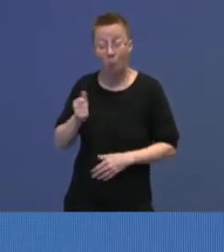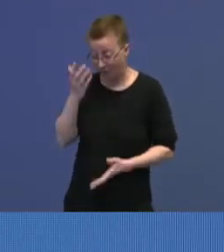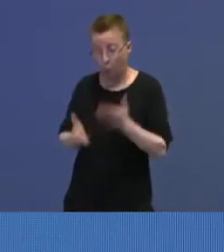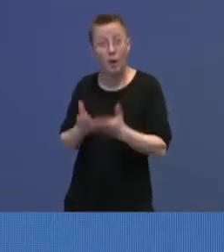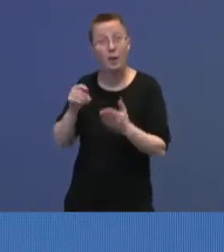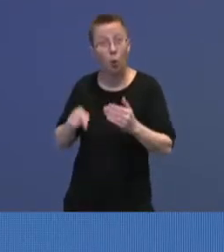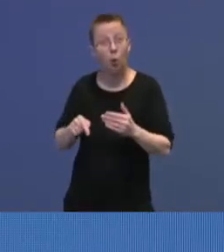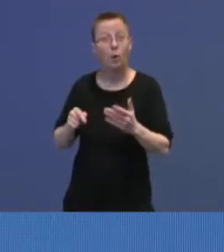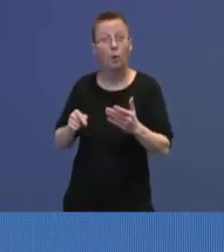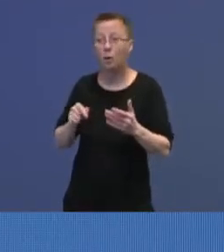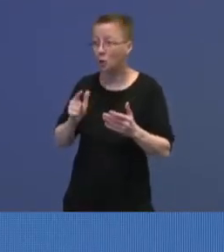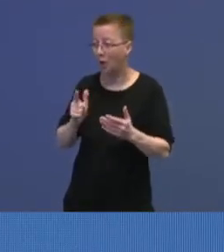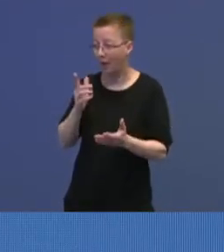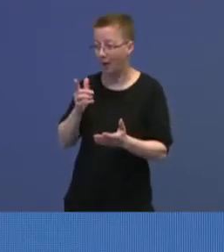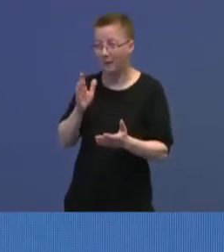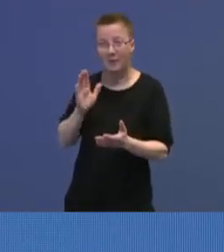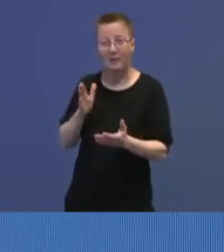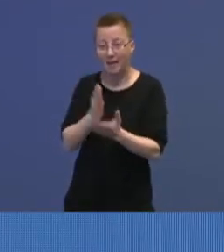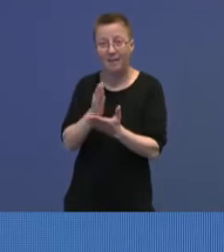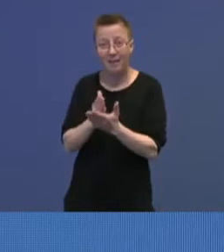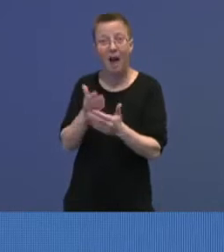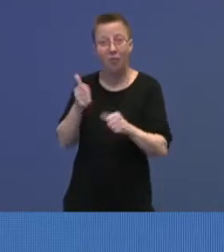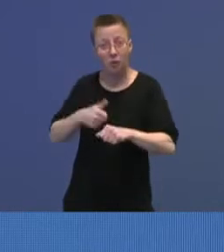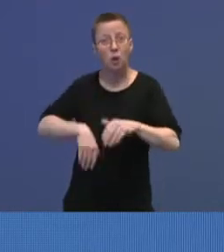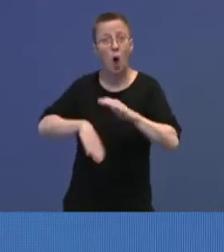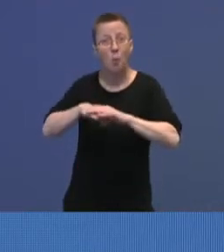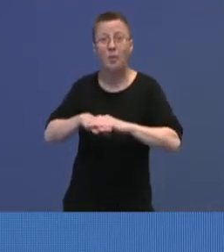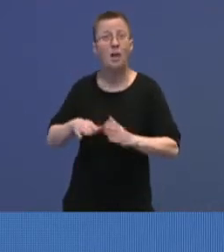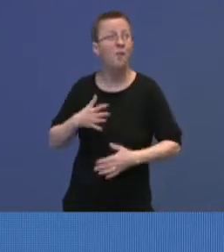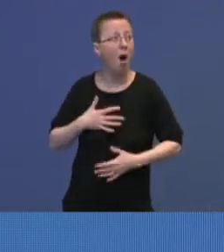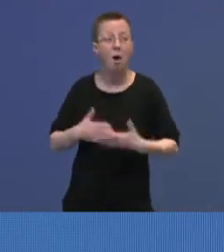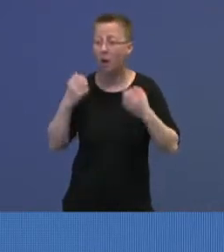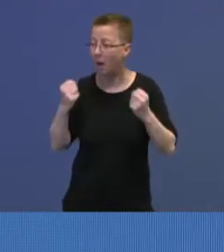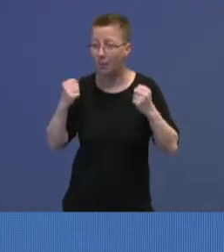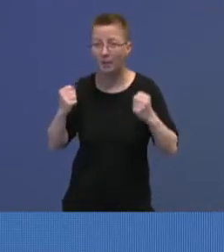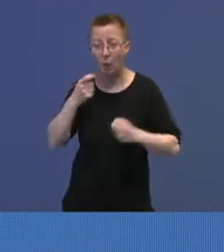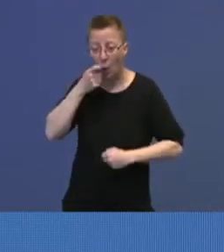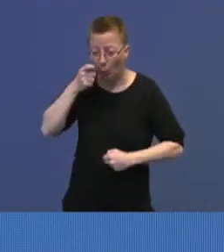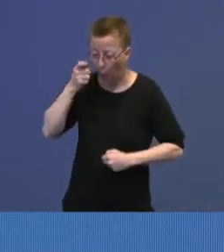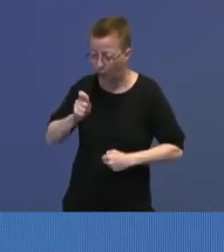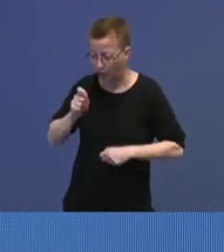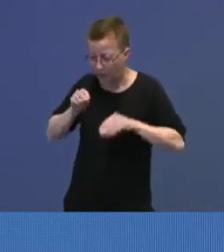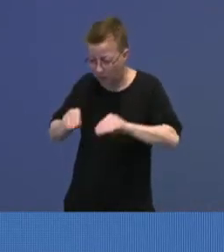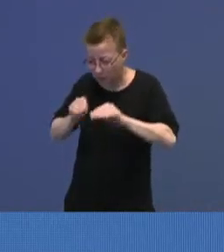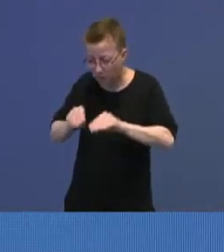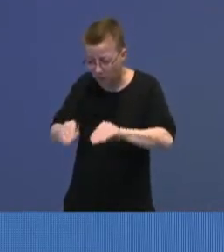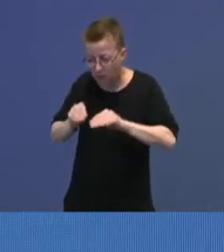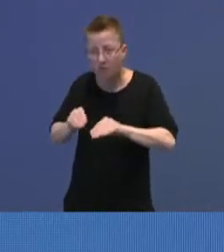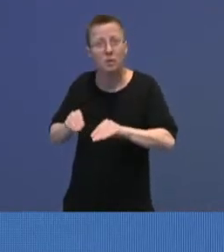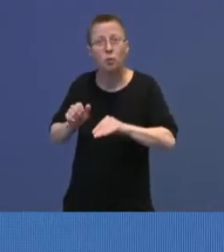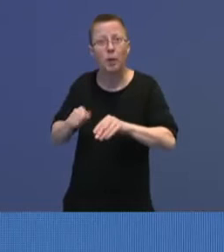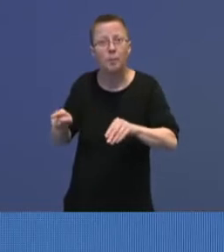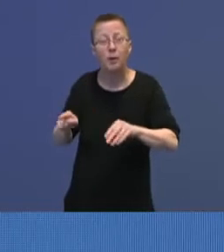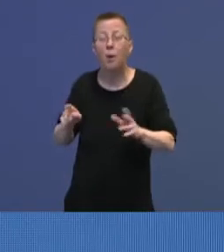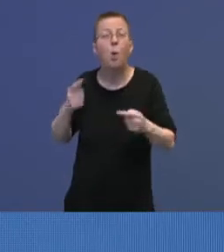nå. Fordi rettighetene blir det vanskelig å kunne oppfylle. Vi har ikke noen kapasitet på ukrainsk til å kunne innrette dette.